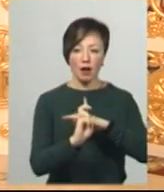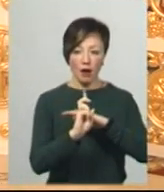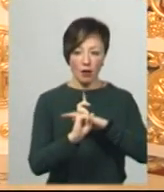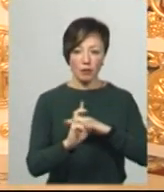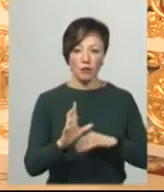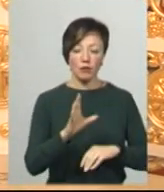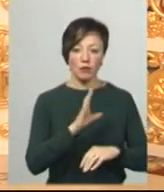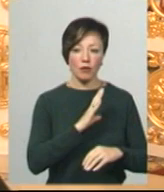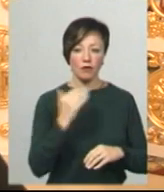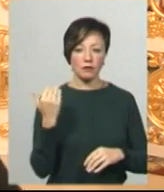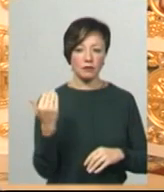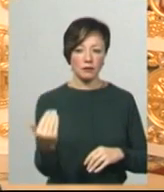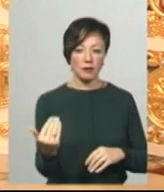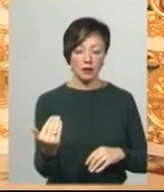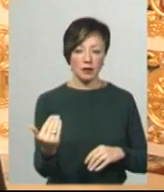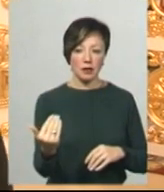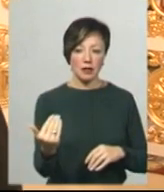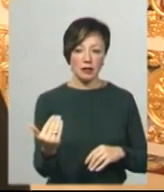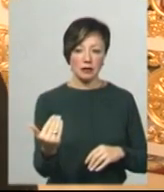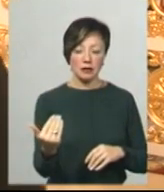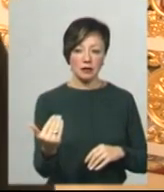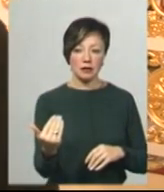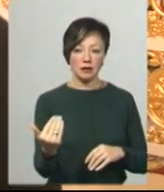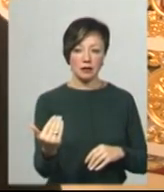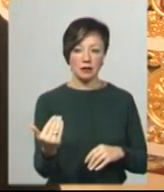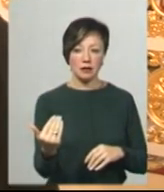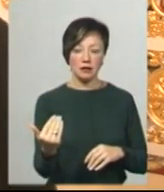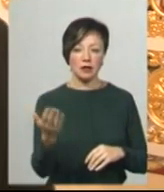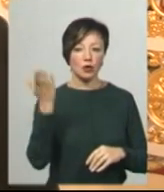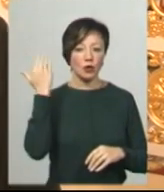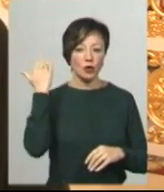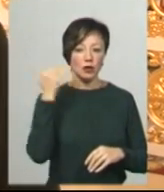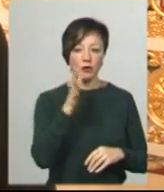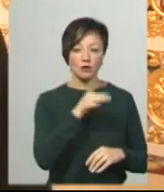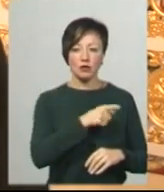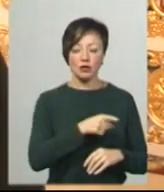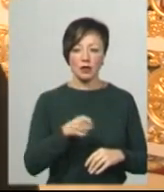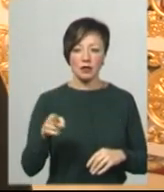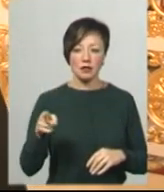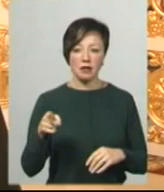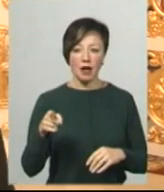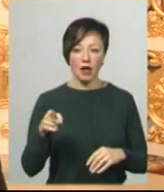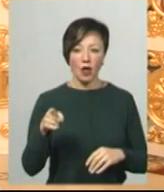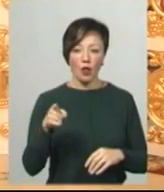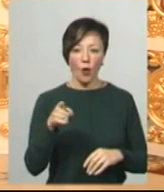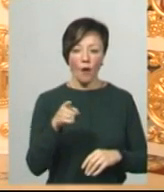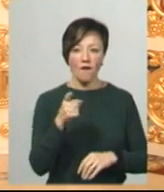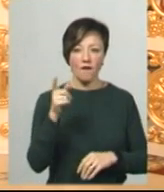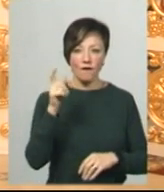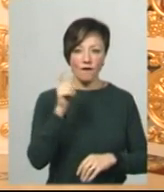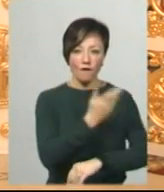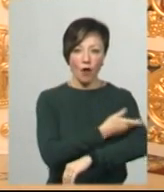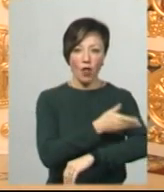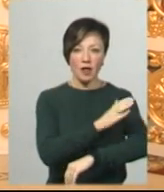був десятинним і належав ще тоді, в той час, до Волинської губернії, до цього